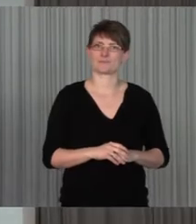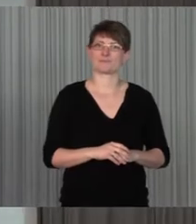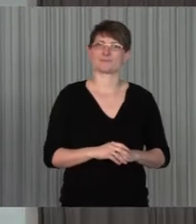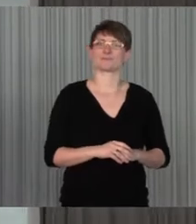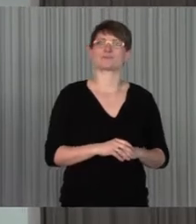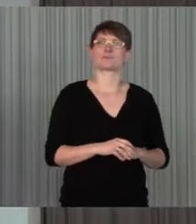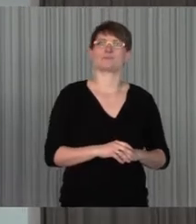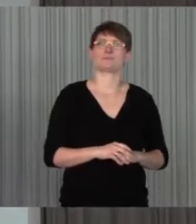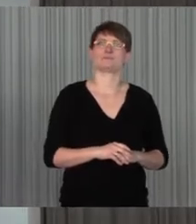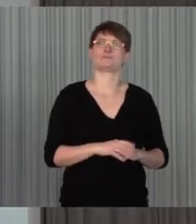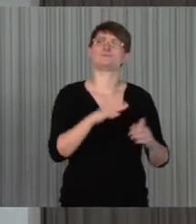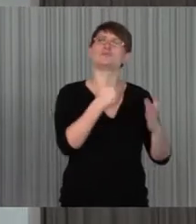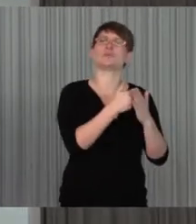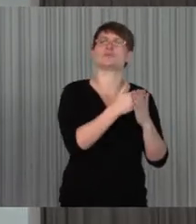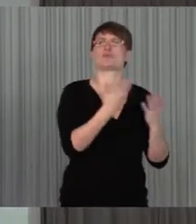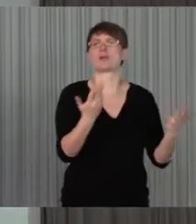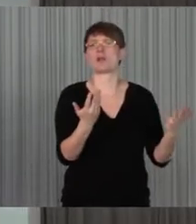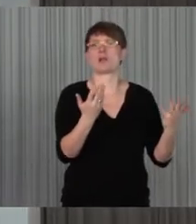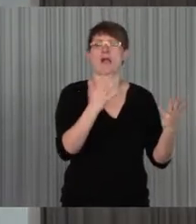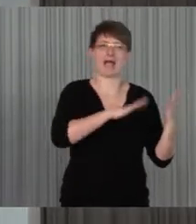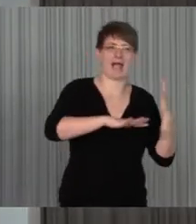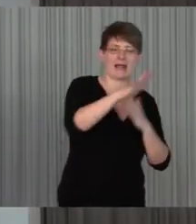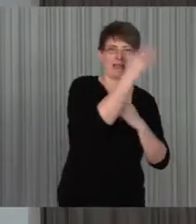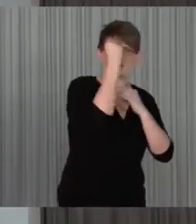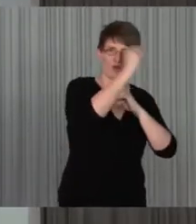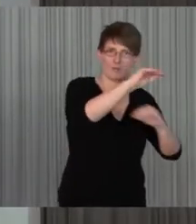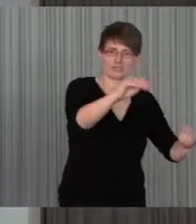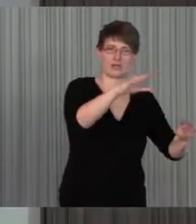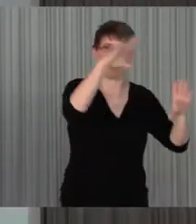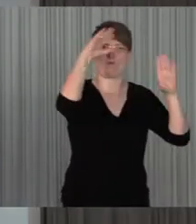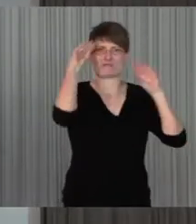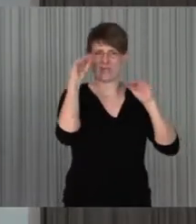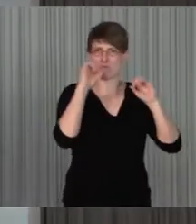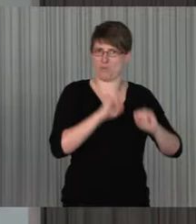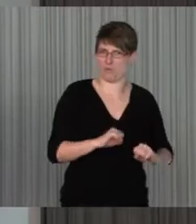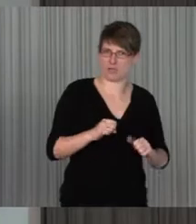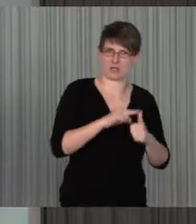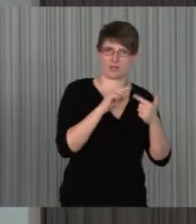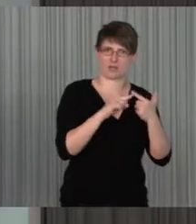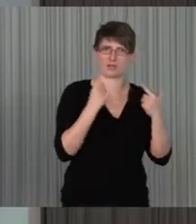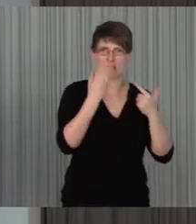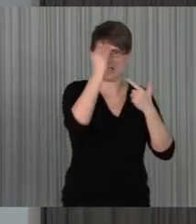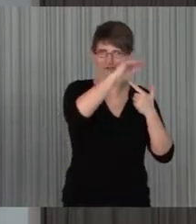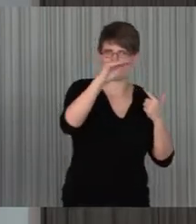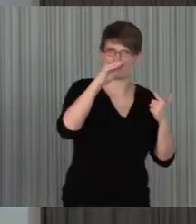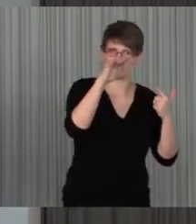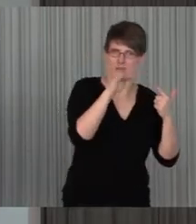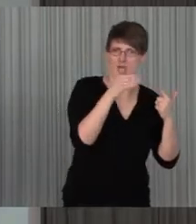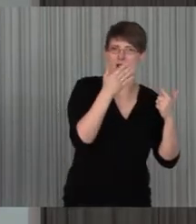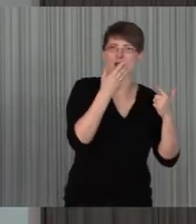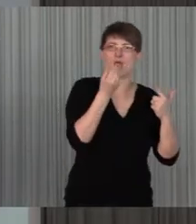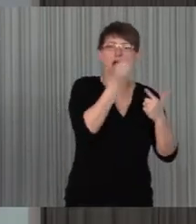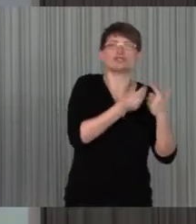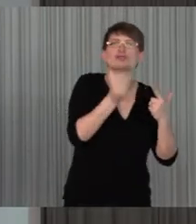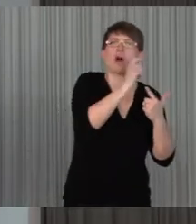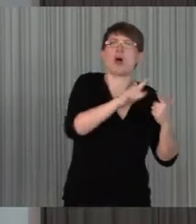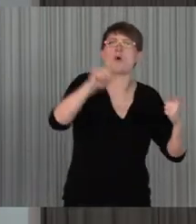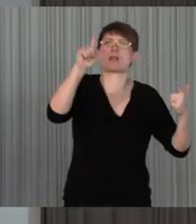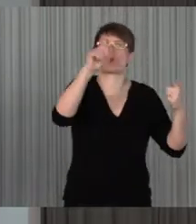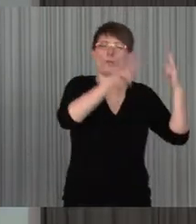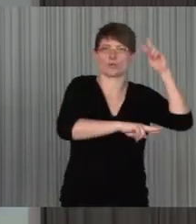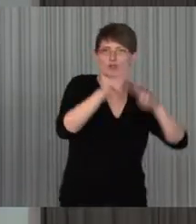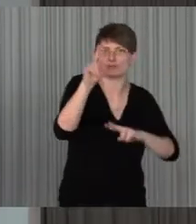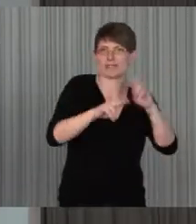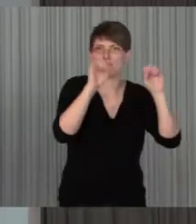möglich beschäftigen, also alle müssen Informationen aufnehmen können, Informationen, die da anschaulich darstellen, weil verschiedene